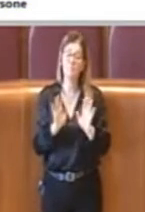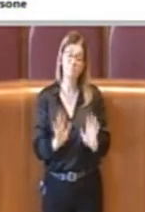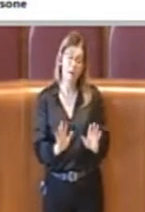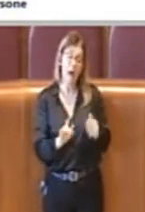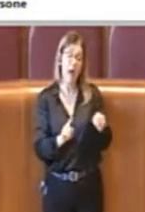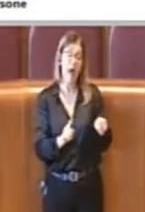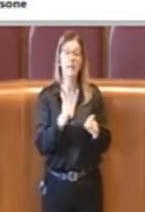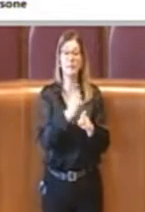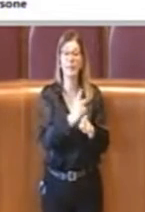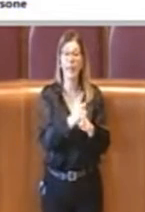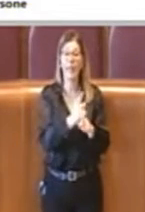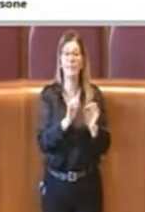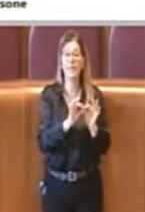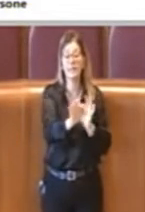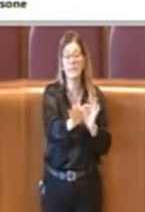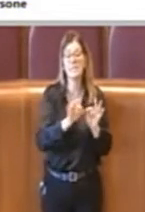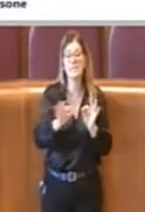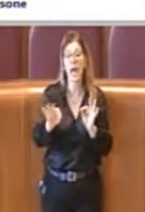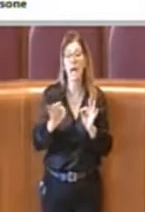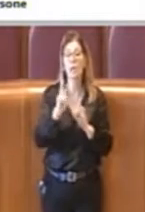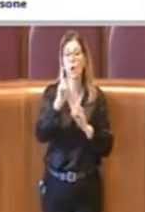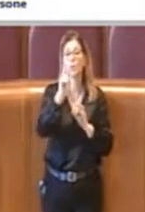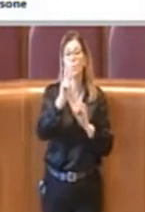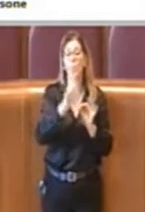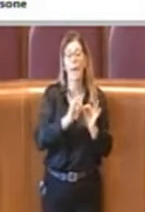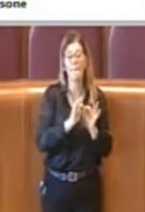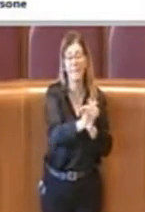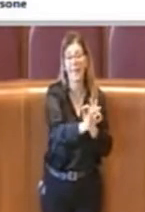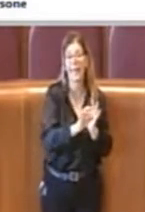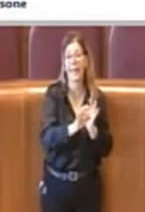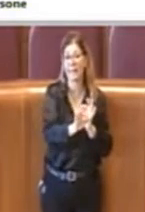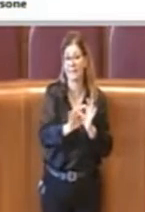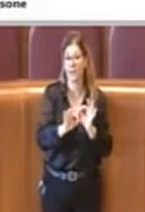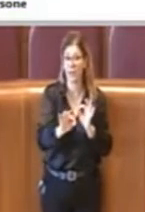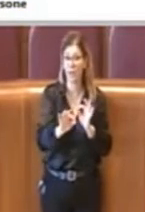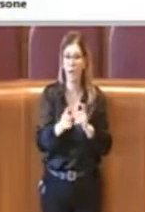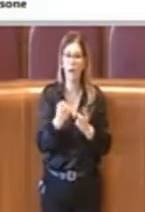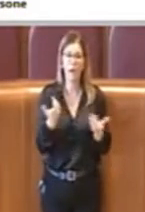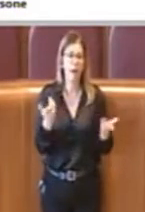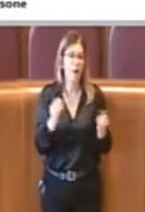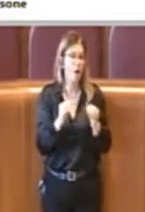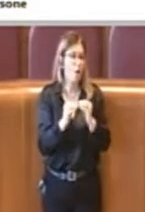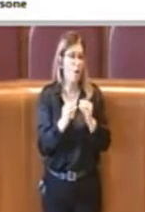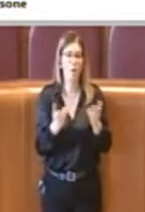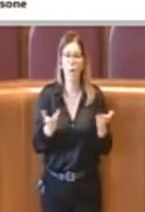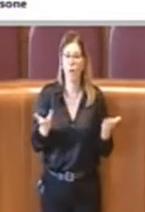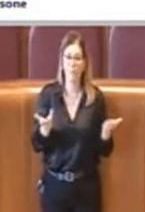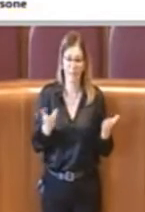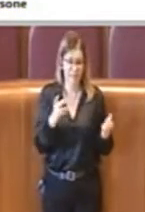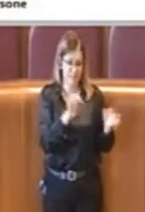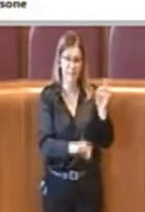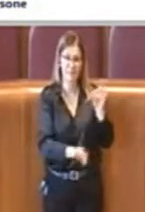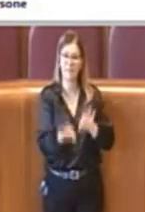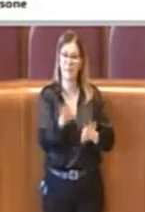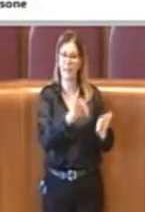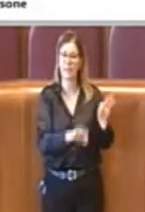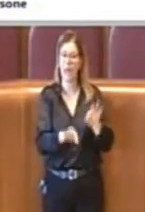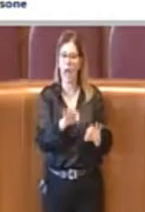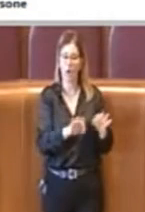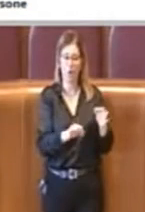pari a due metri. Immaginiamo nello spettacolo dal vivo con tanti saluti all'efficacia